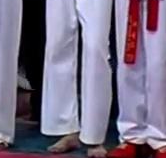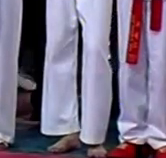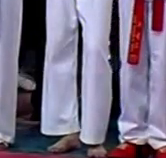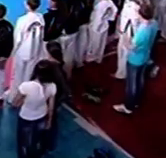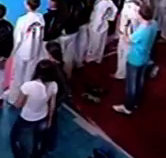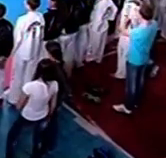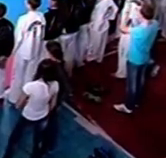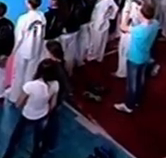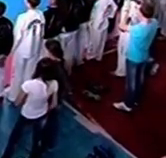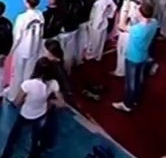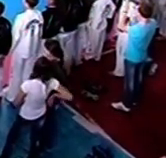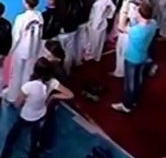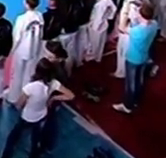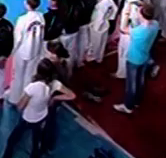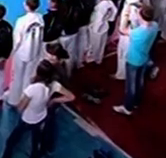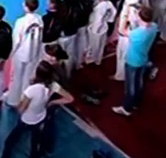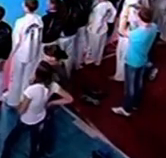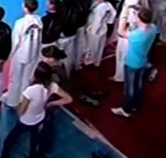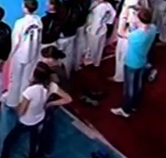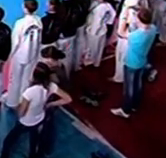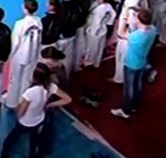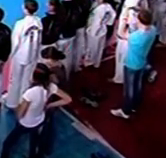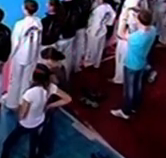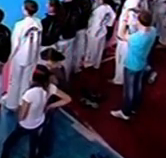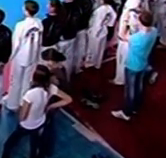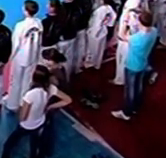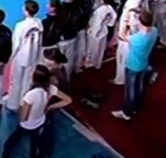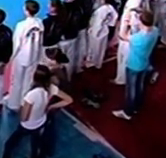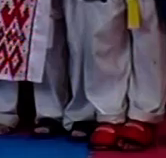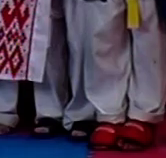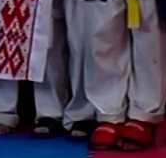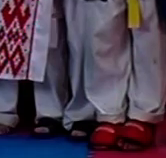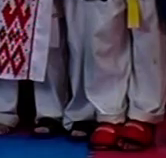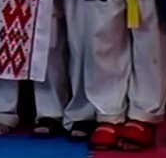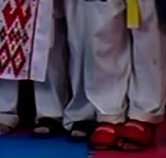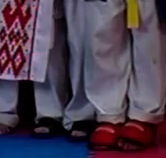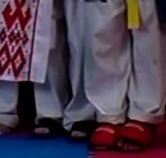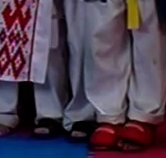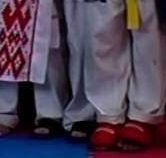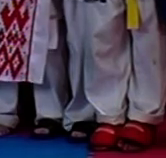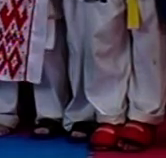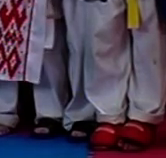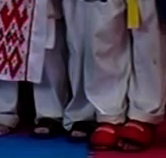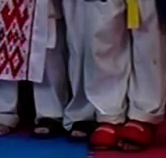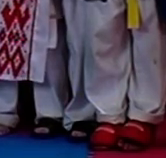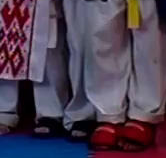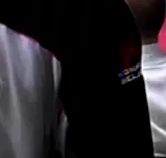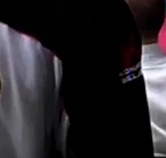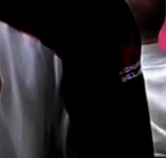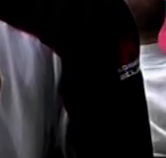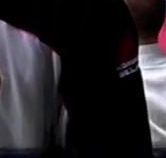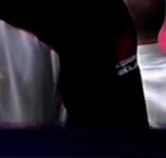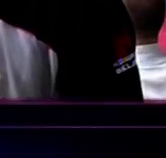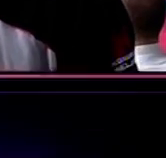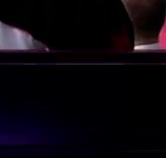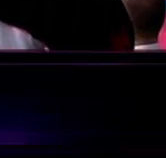комплексі «Водник». Його учасниками стали 200 майстрів з усіх регіонів України. Вперше побували у Кіровограді та квандисти з Білорусі. Зв